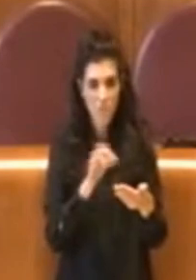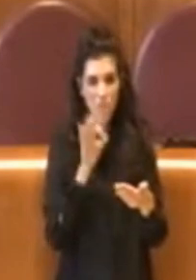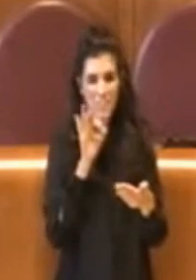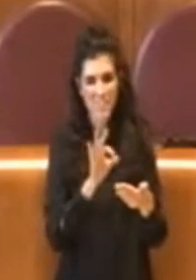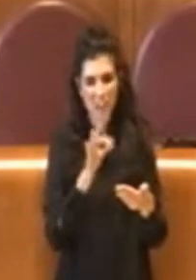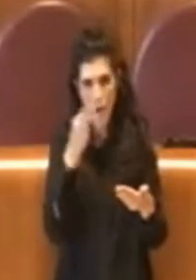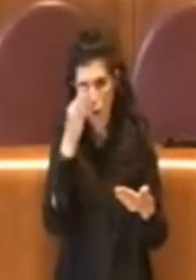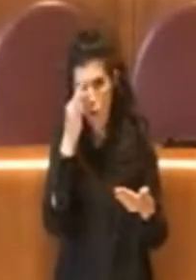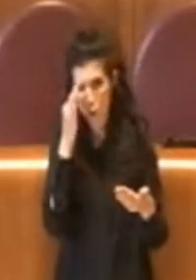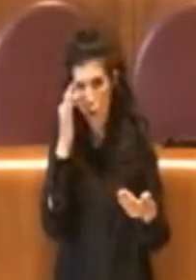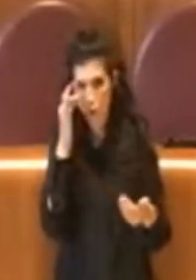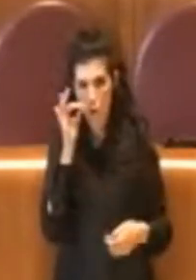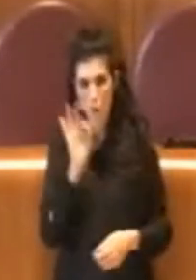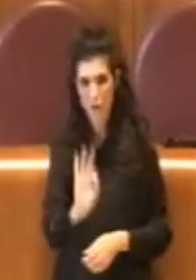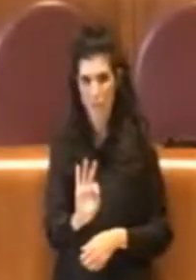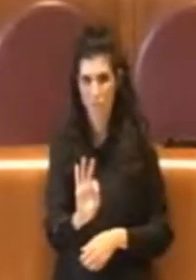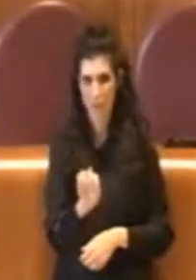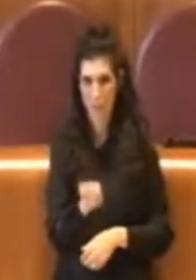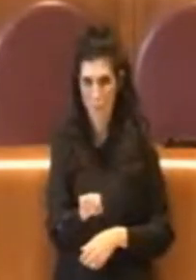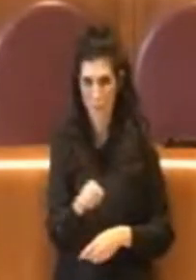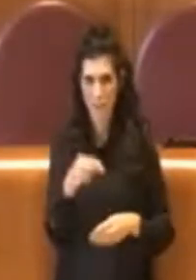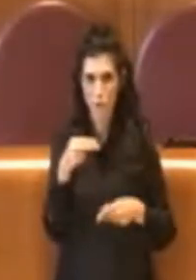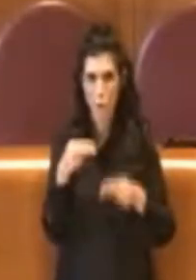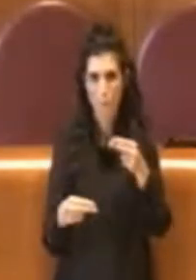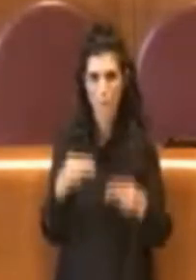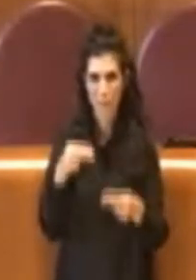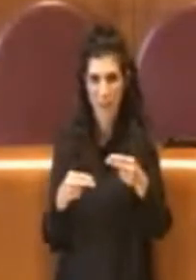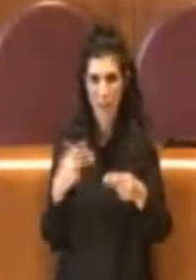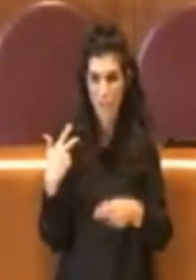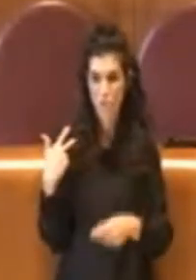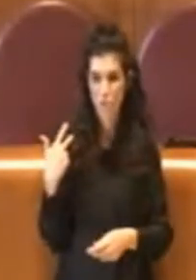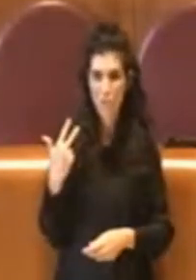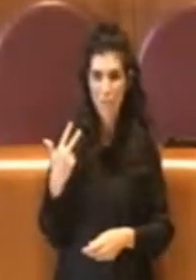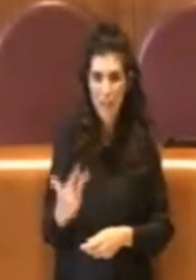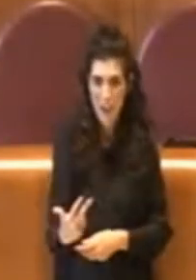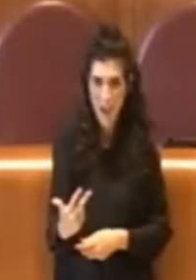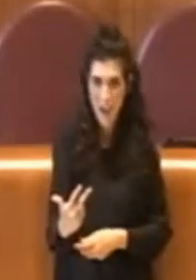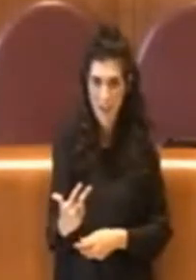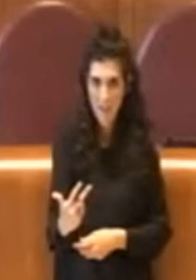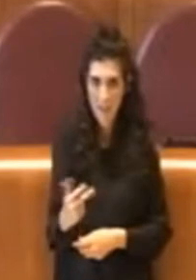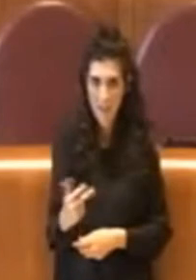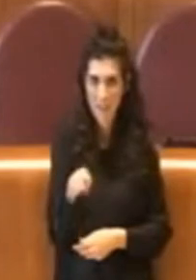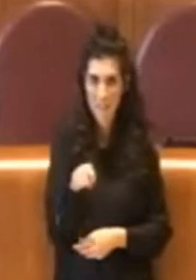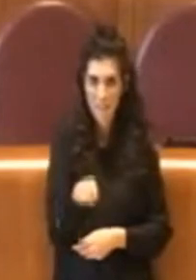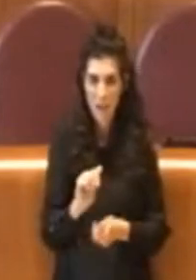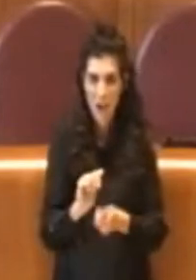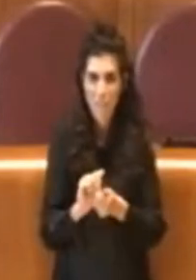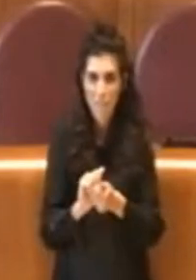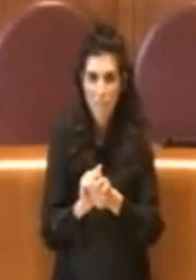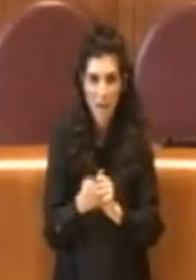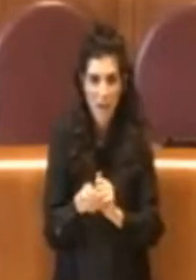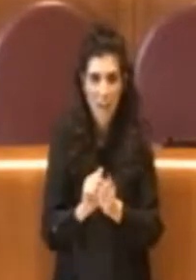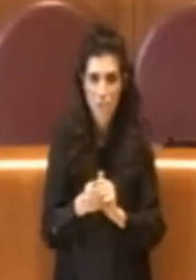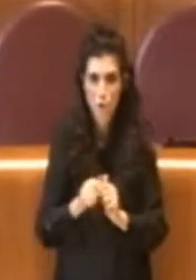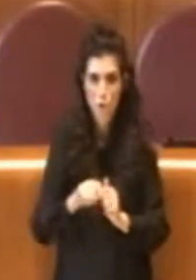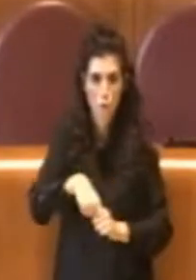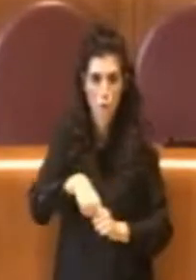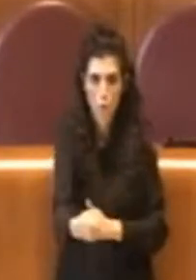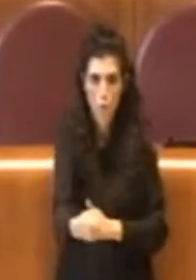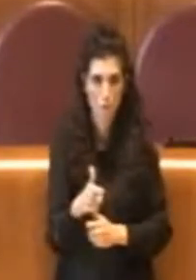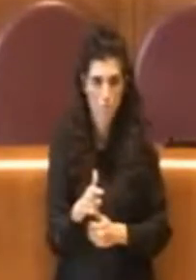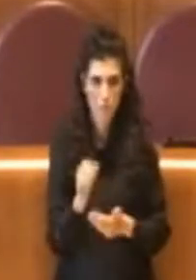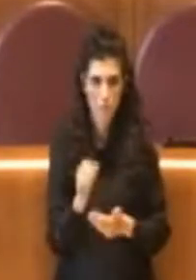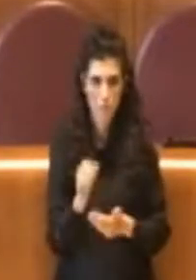al fatto che su un bilancio triennale, negli anni successivi, non vengono apportate variazioni, per cui lo zero va messo.